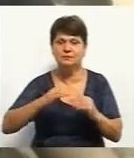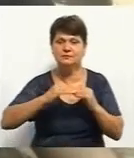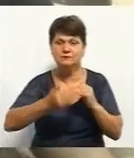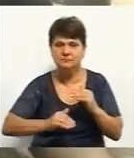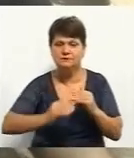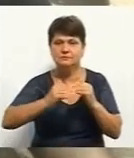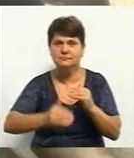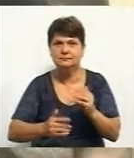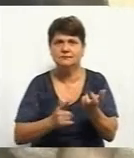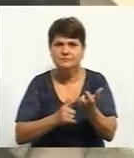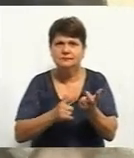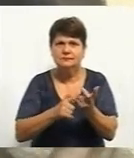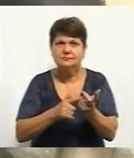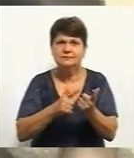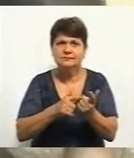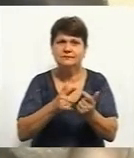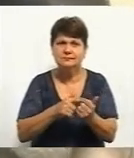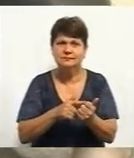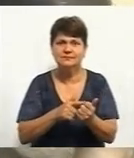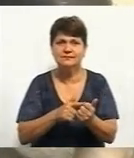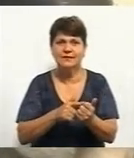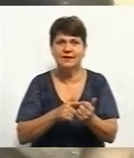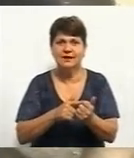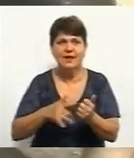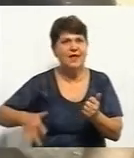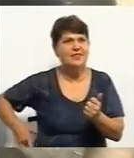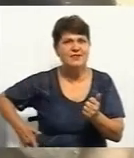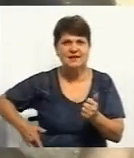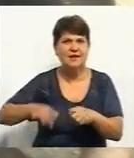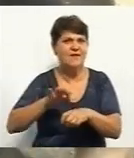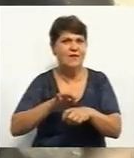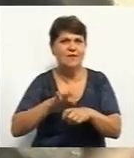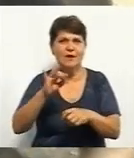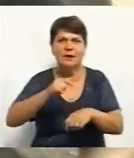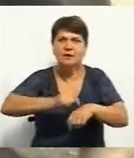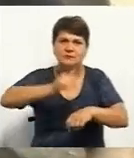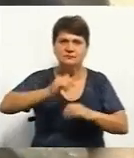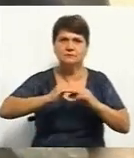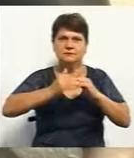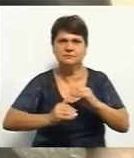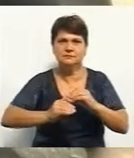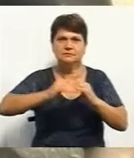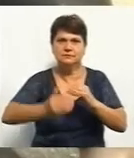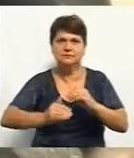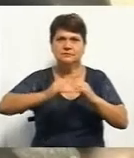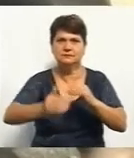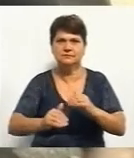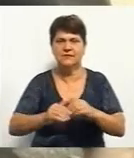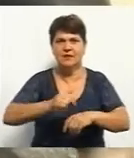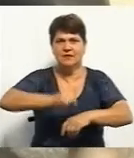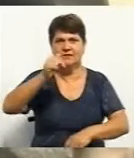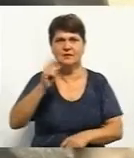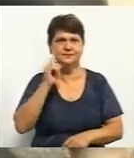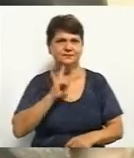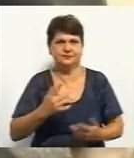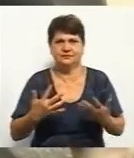рахуєш, і нерки не зовсім здорові, вони кожну сходинку відчували, це кожен раз викликало такі не